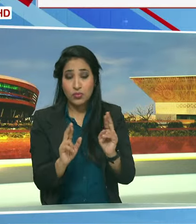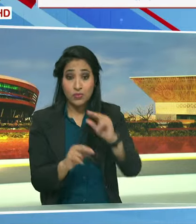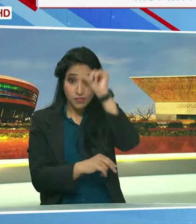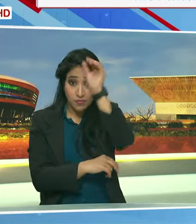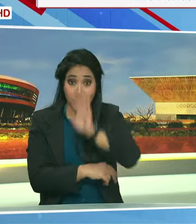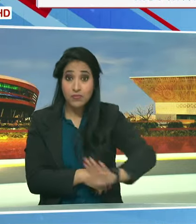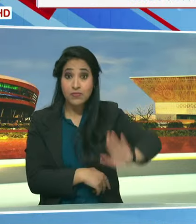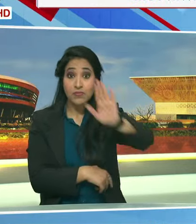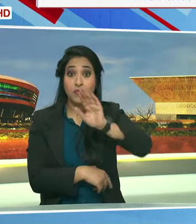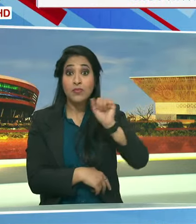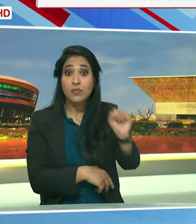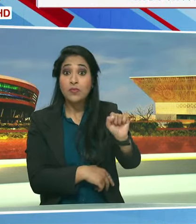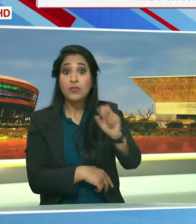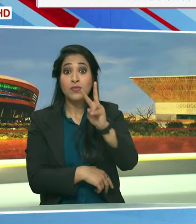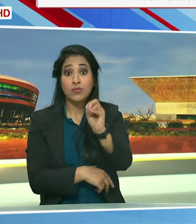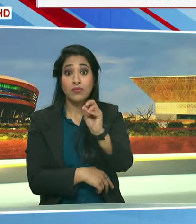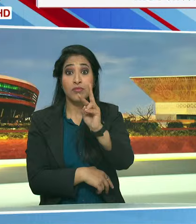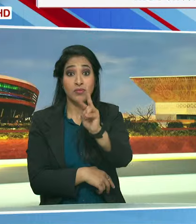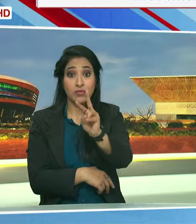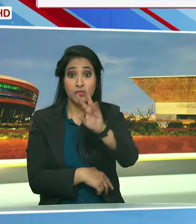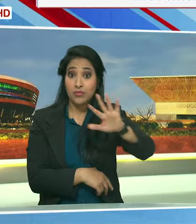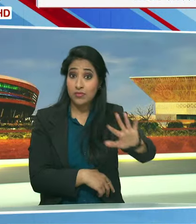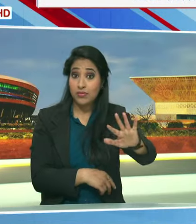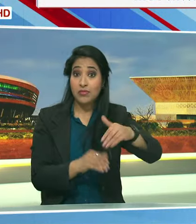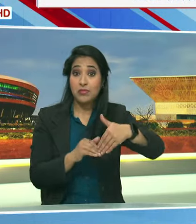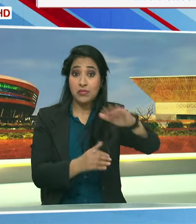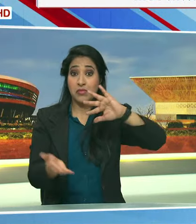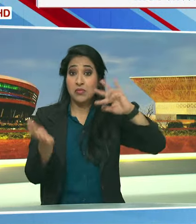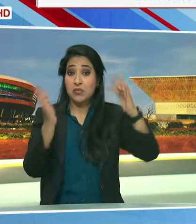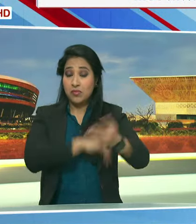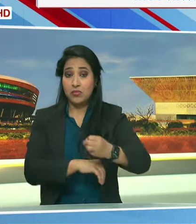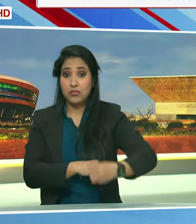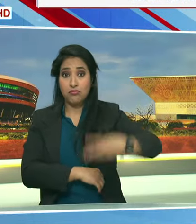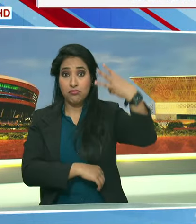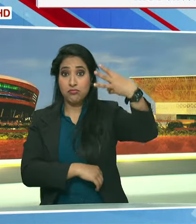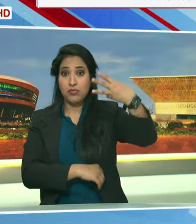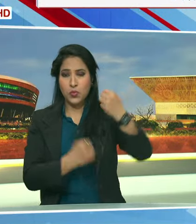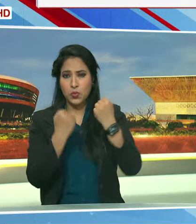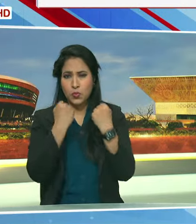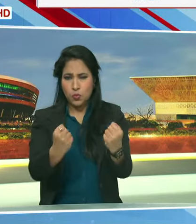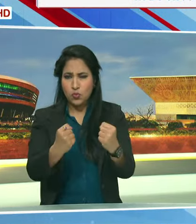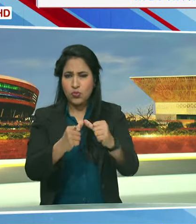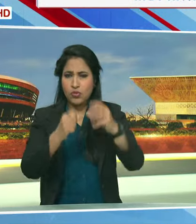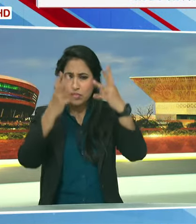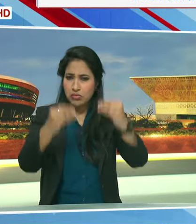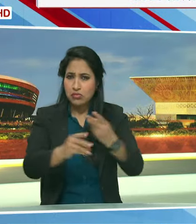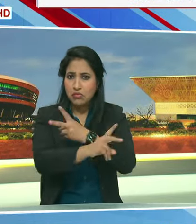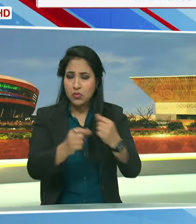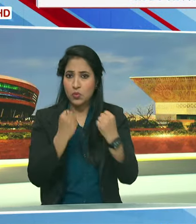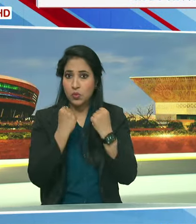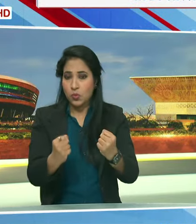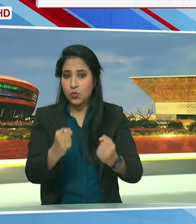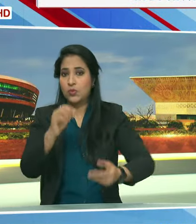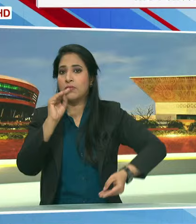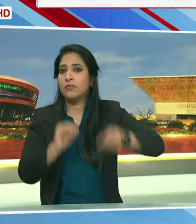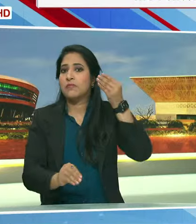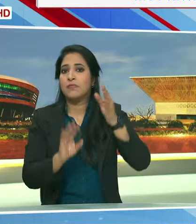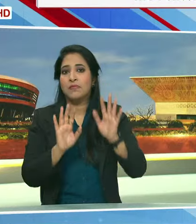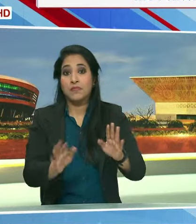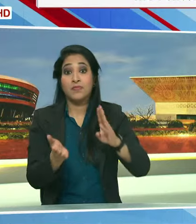कि भारत दोहजार पचीस तक विश्व की तीसरी बड़ी अर्थववस्ता होगा